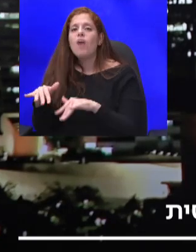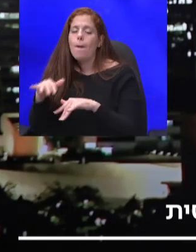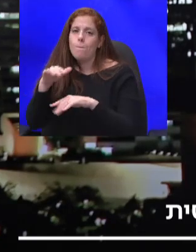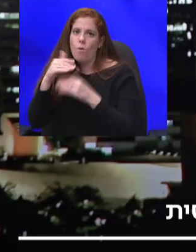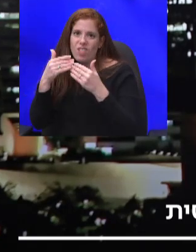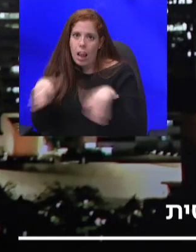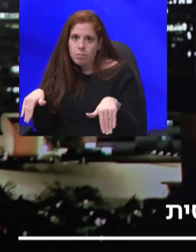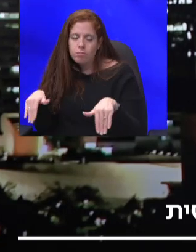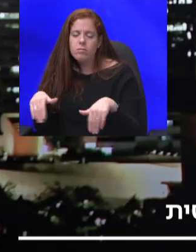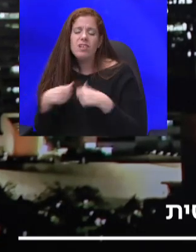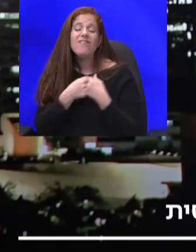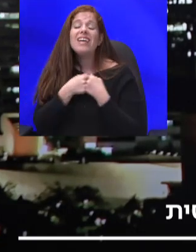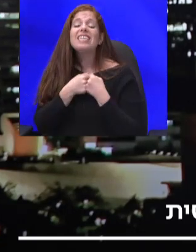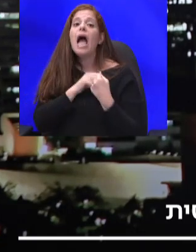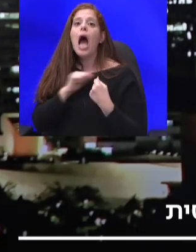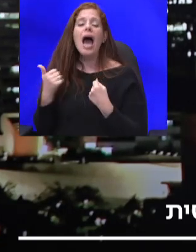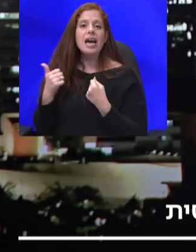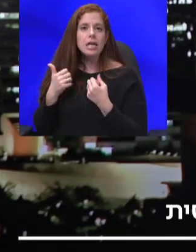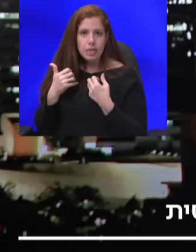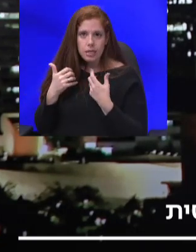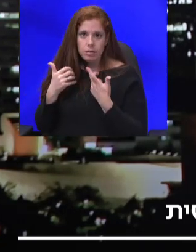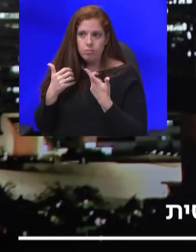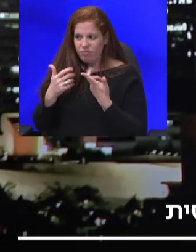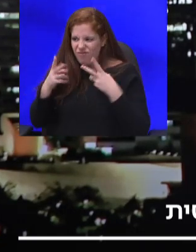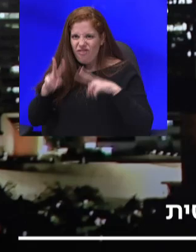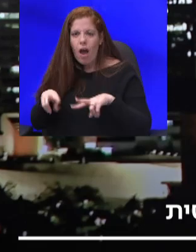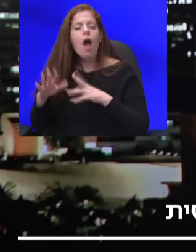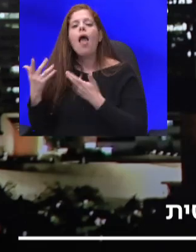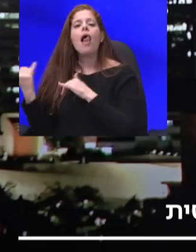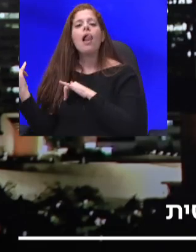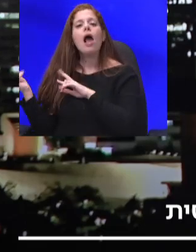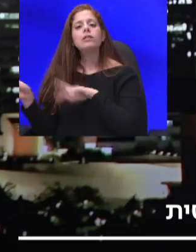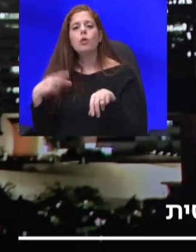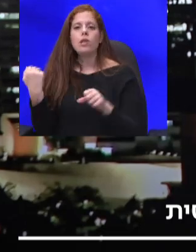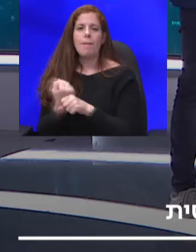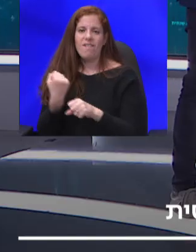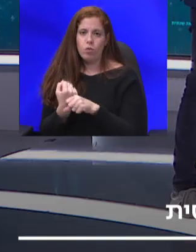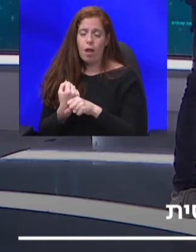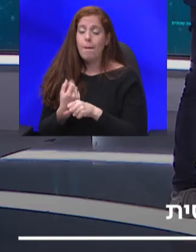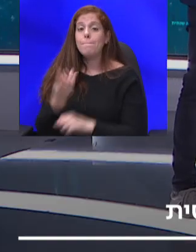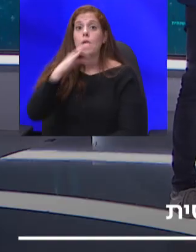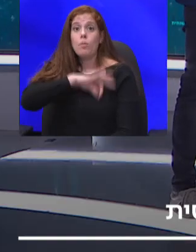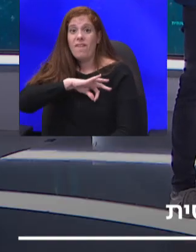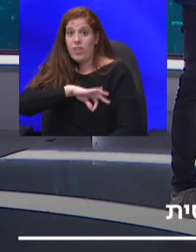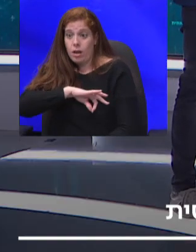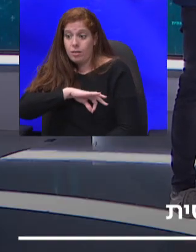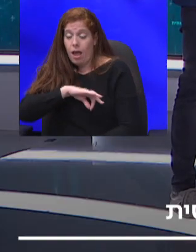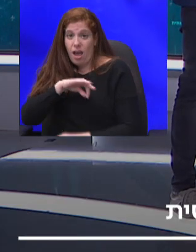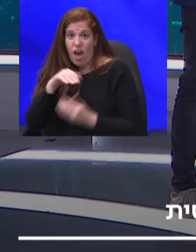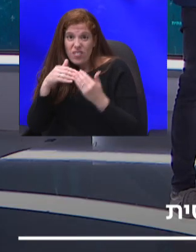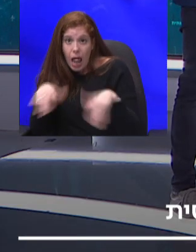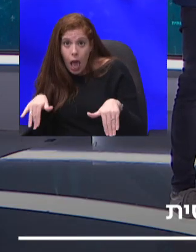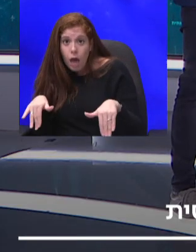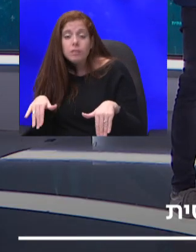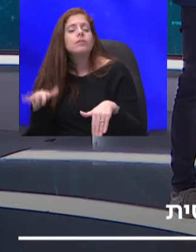אותם חזרה לתעסוקה, ומה שמאפיין את ההבטלה, זה שזו ההבטלה של אנשים בעלי מיומנויות